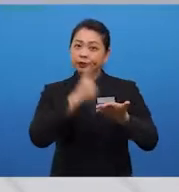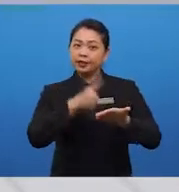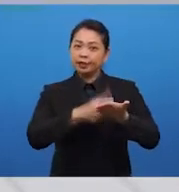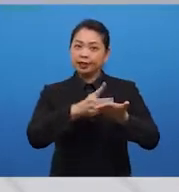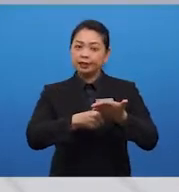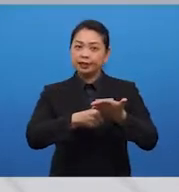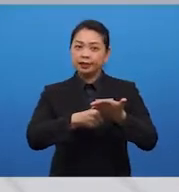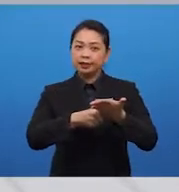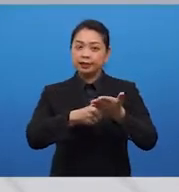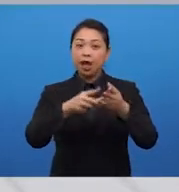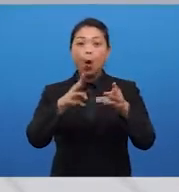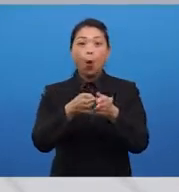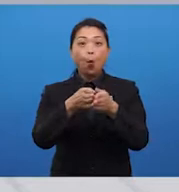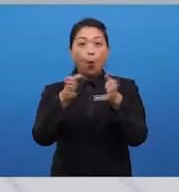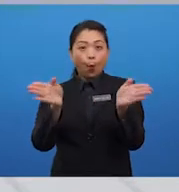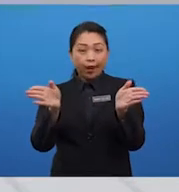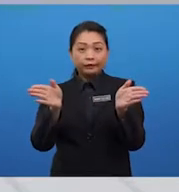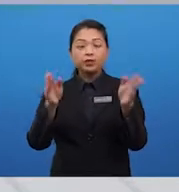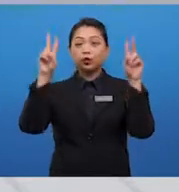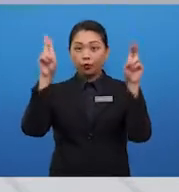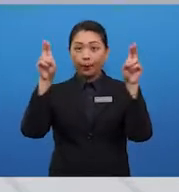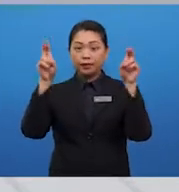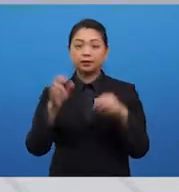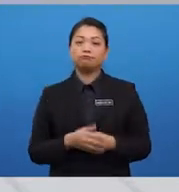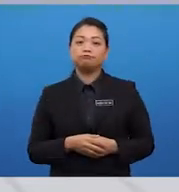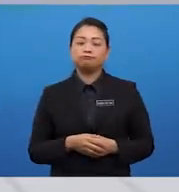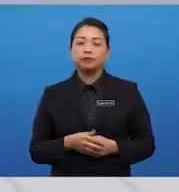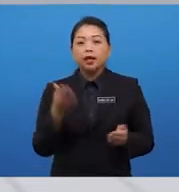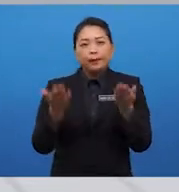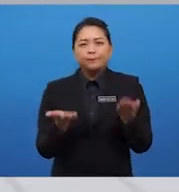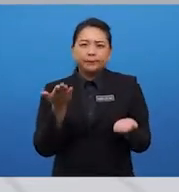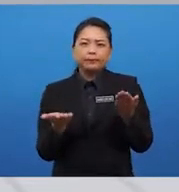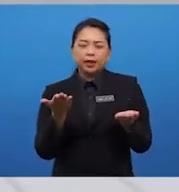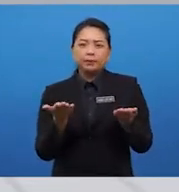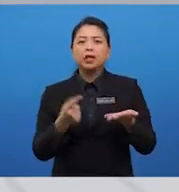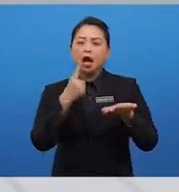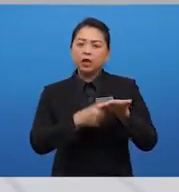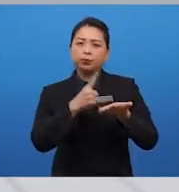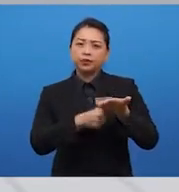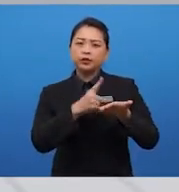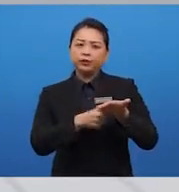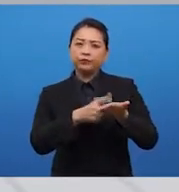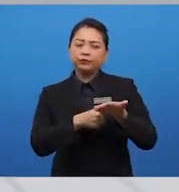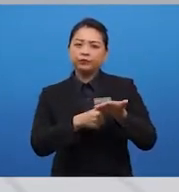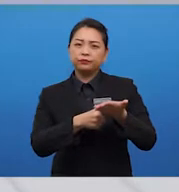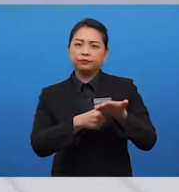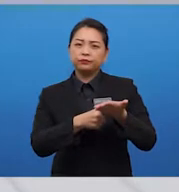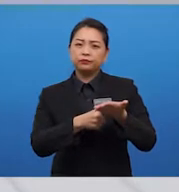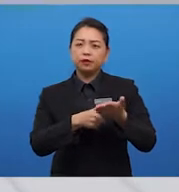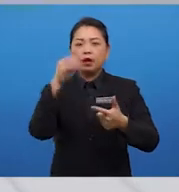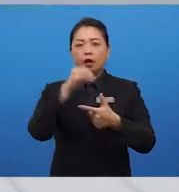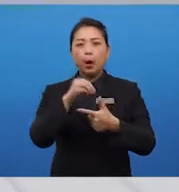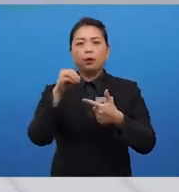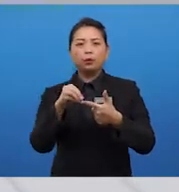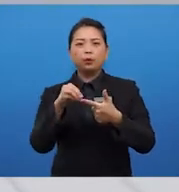a wide range of topics. Now, it may be of argumentative nature or